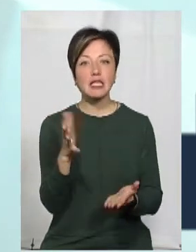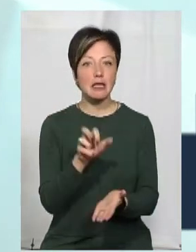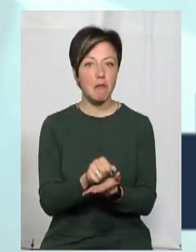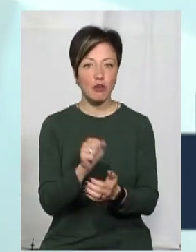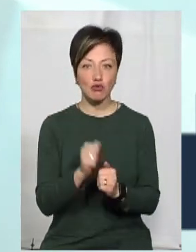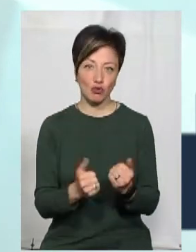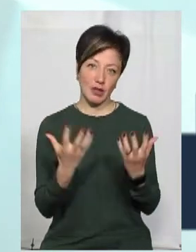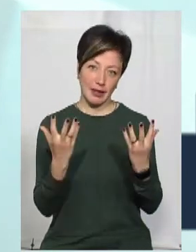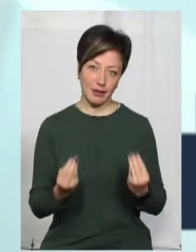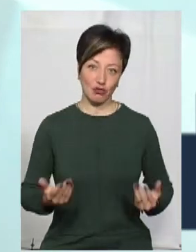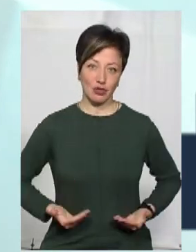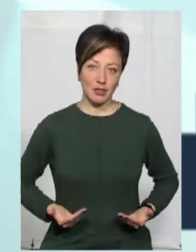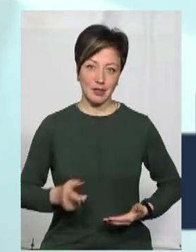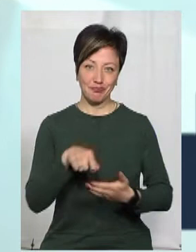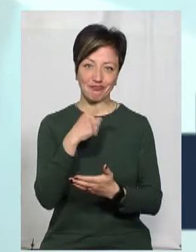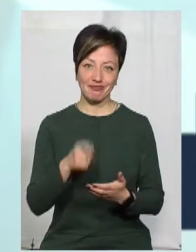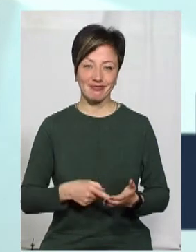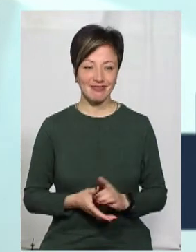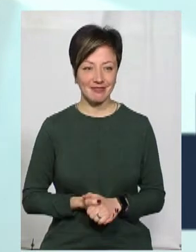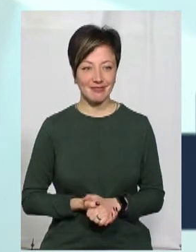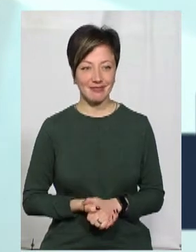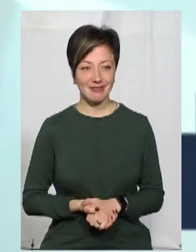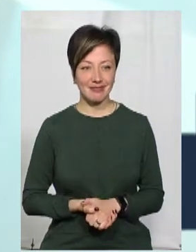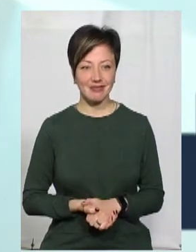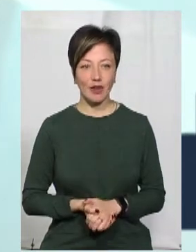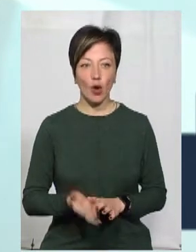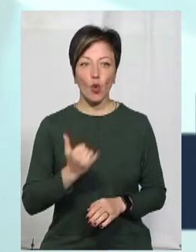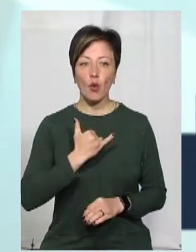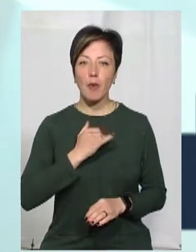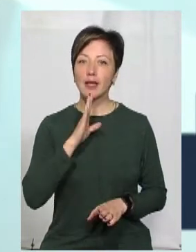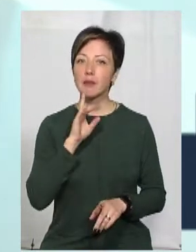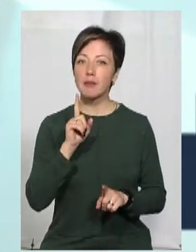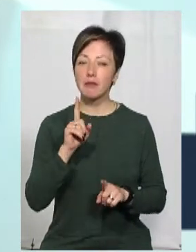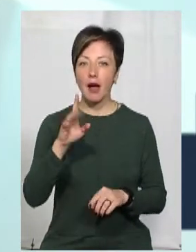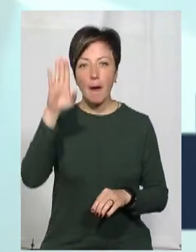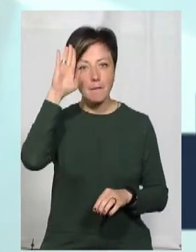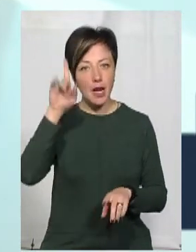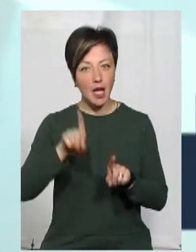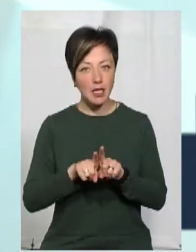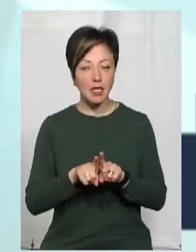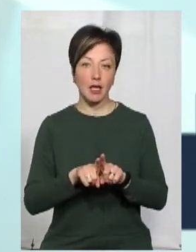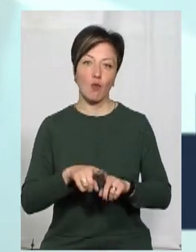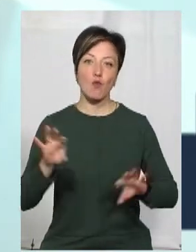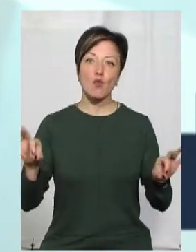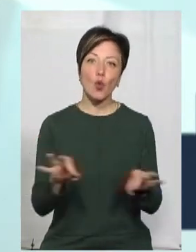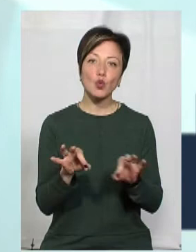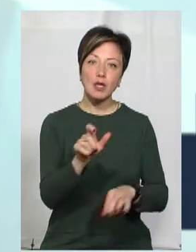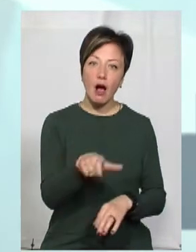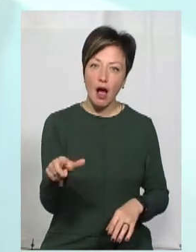повсякденні? І ви, і ваша родина найближчя? В мене брати – музиканти, я сам не музикант, я